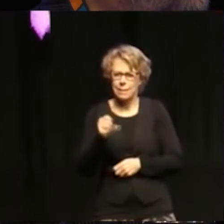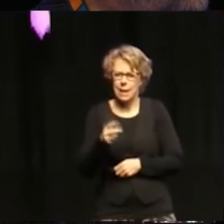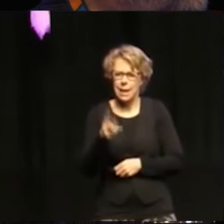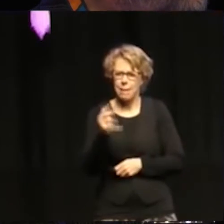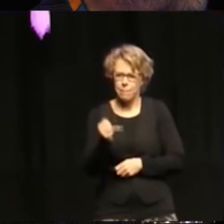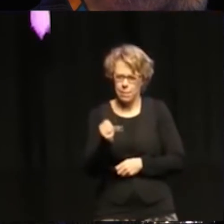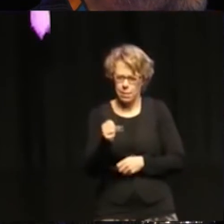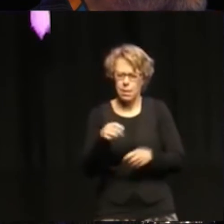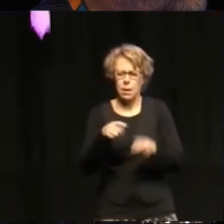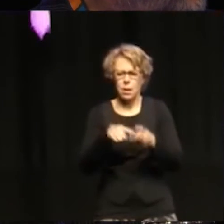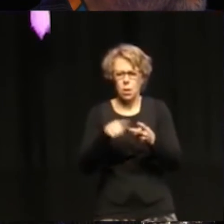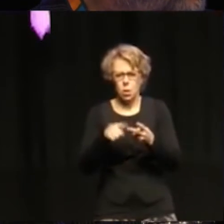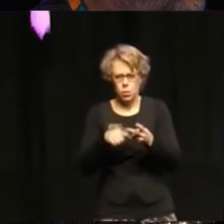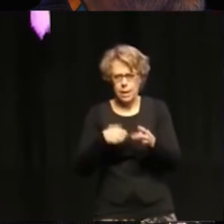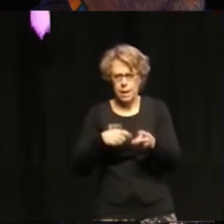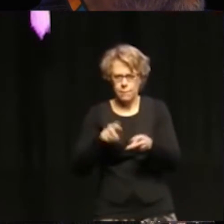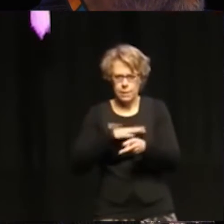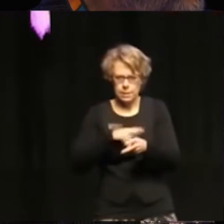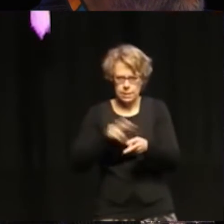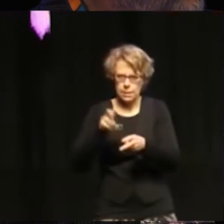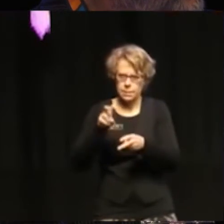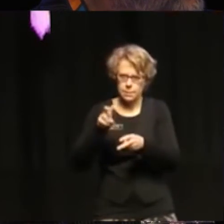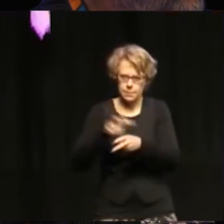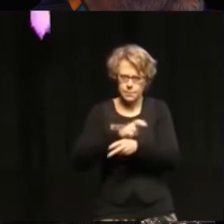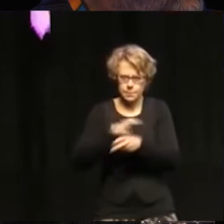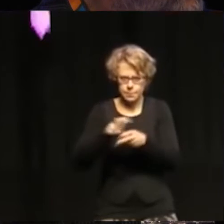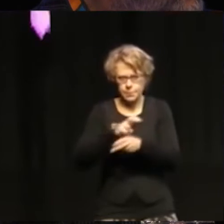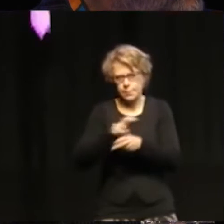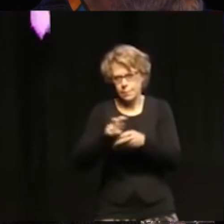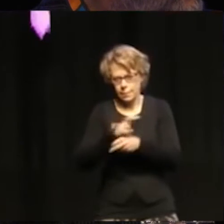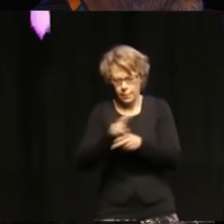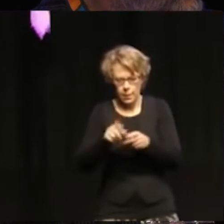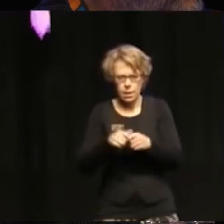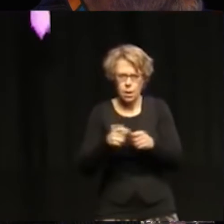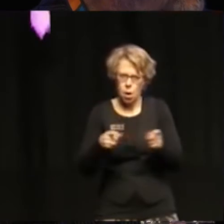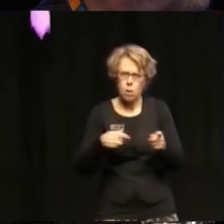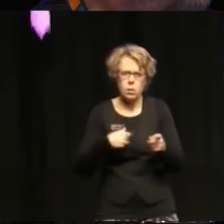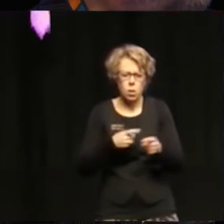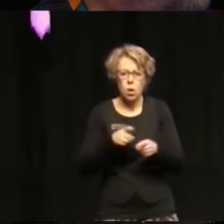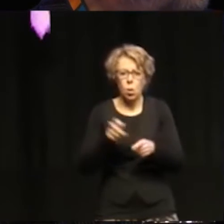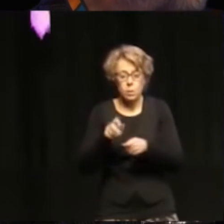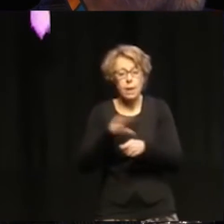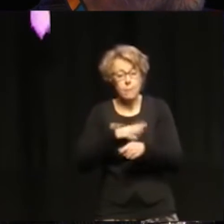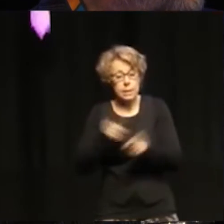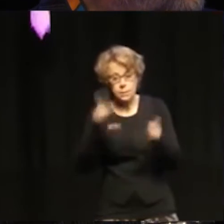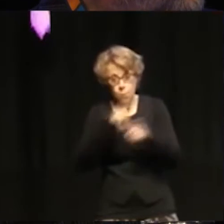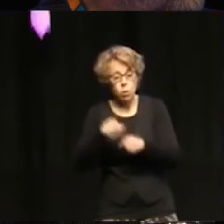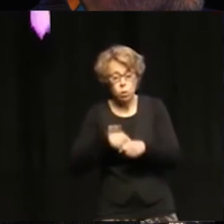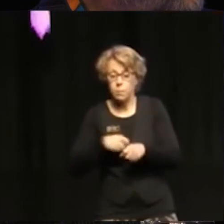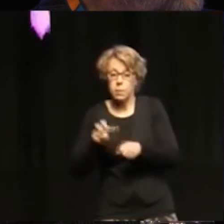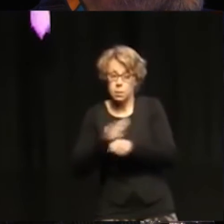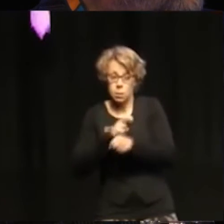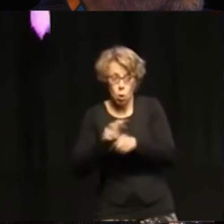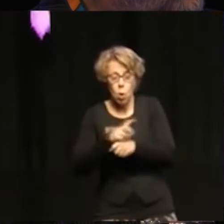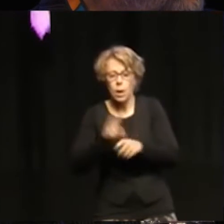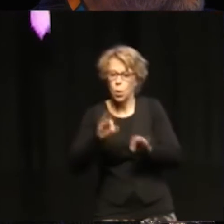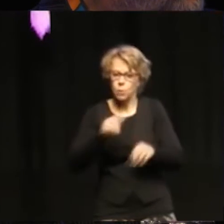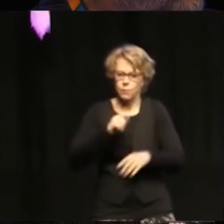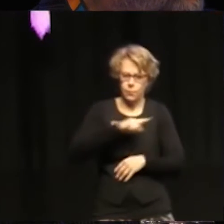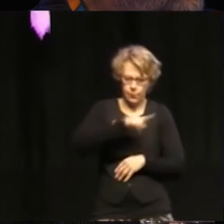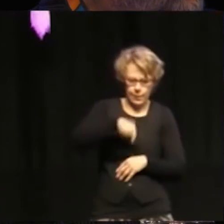Review, where all countries periodically will undergo a review of their human rights implications